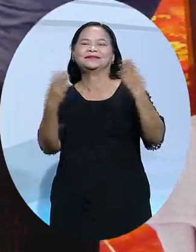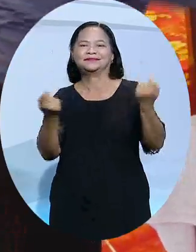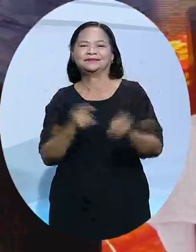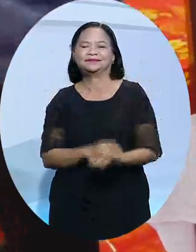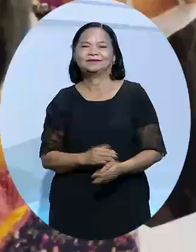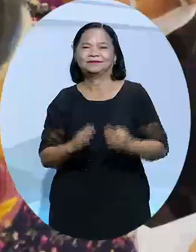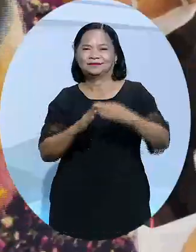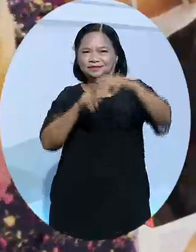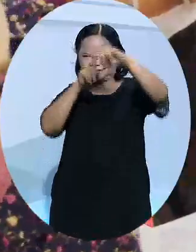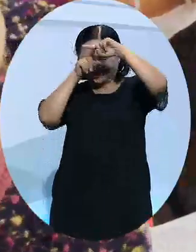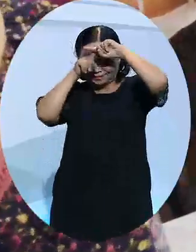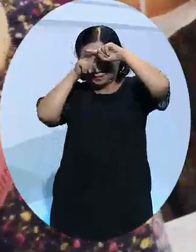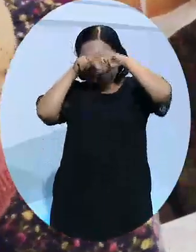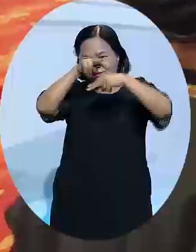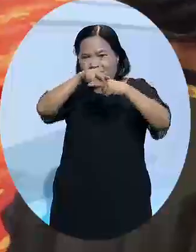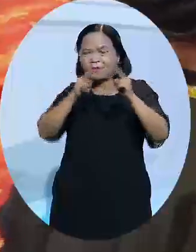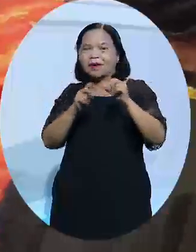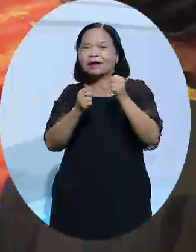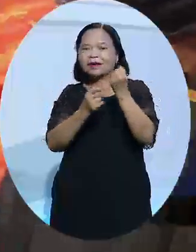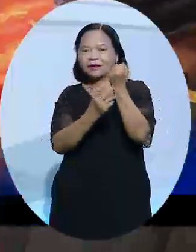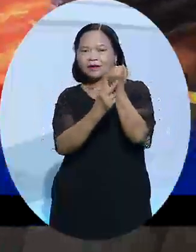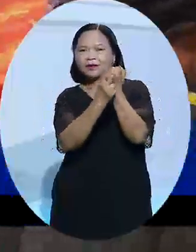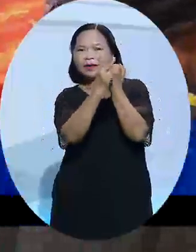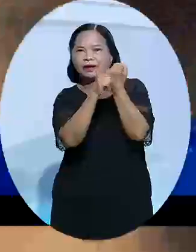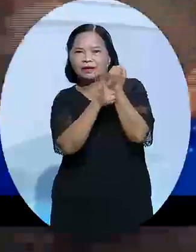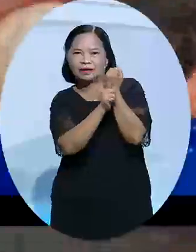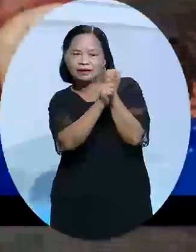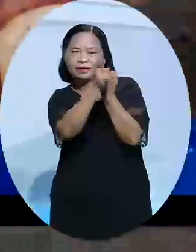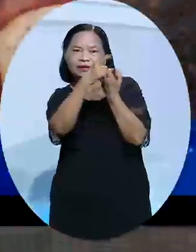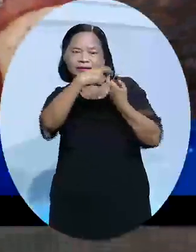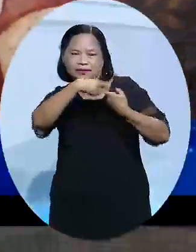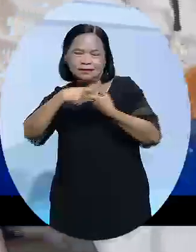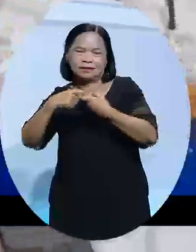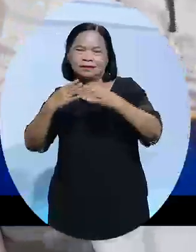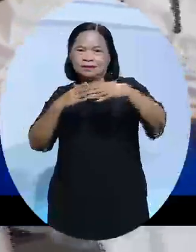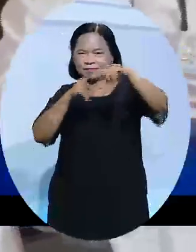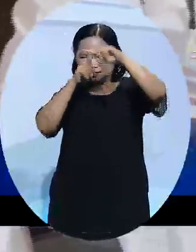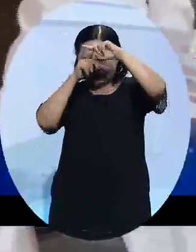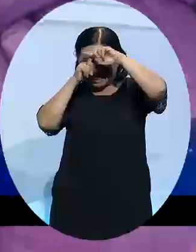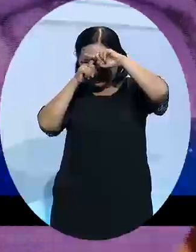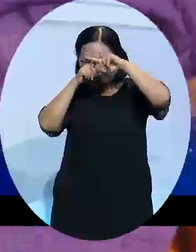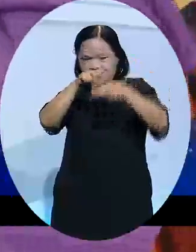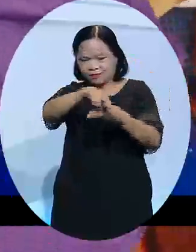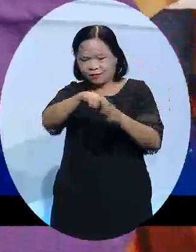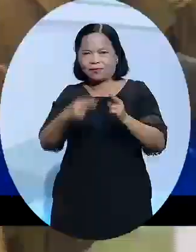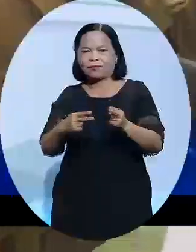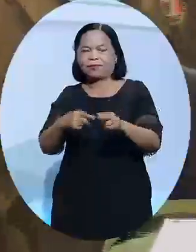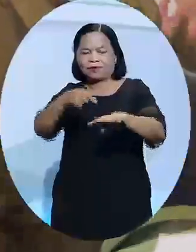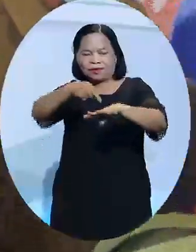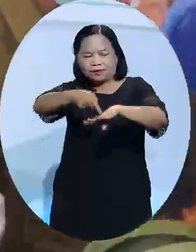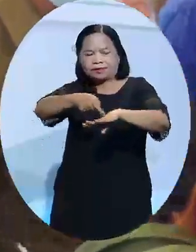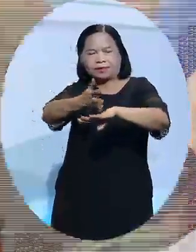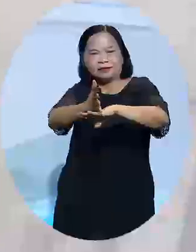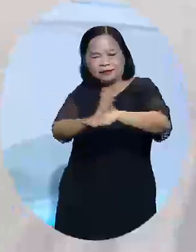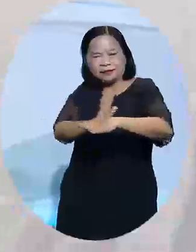Tại Bệnh viện Phục hồi chức năng tỉnh Hà Giang, Hội Thầy Thuốc Trẻ TP.HCM kết hợp cùng với Bệnh viện Phục hồi chức năng điều trị bệnh nghề nghiệp TP.HCM